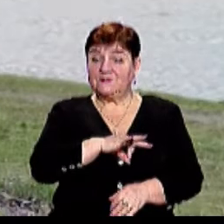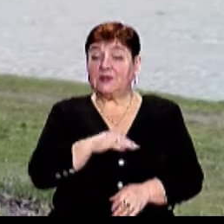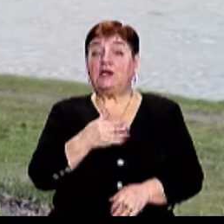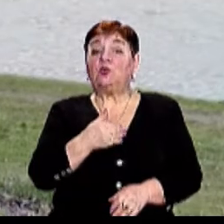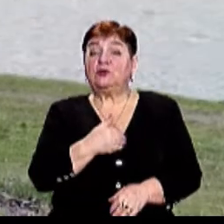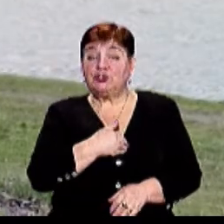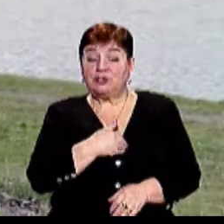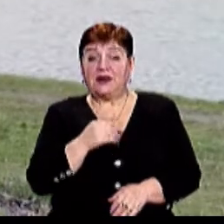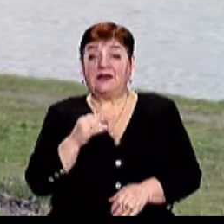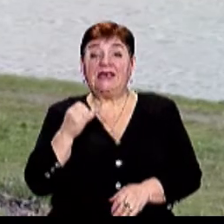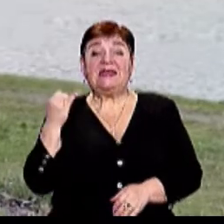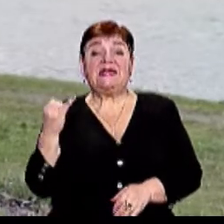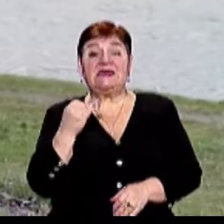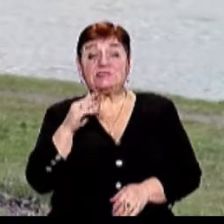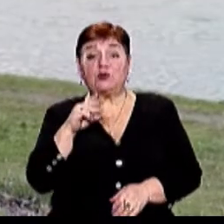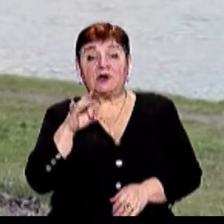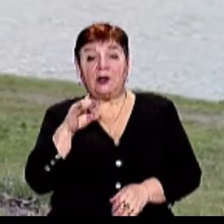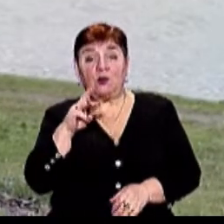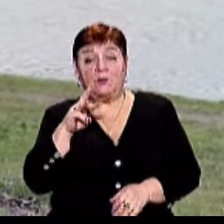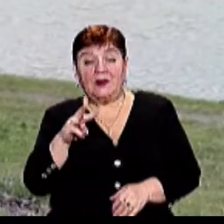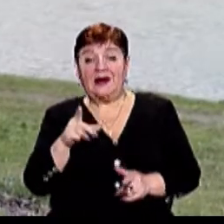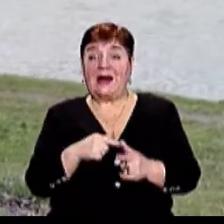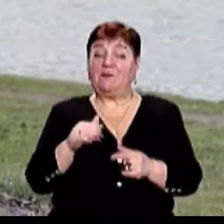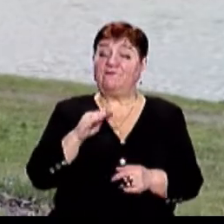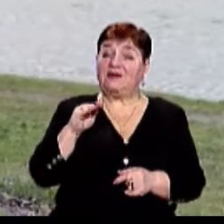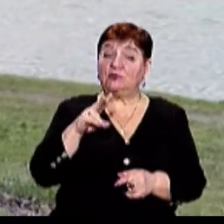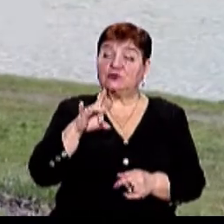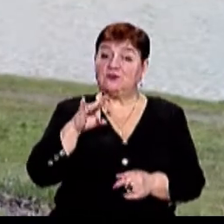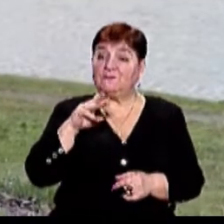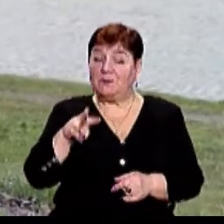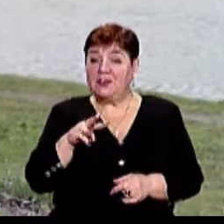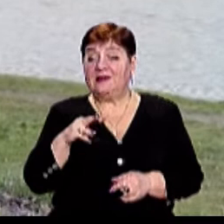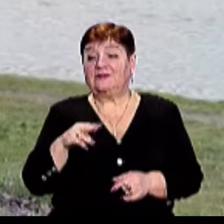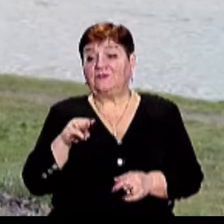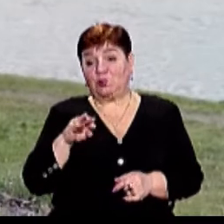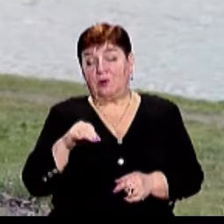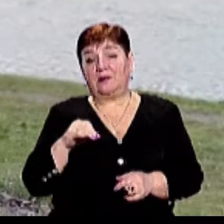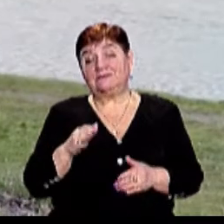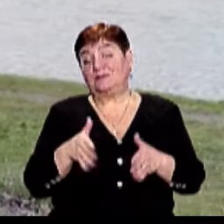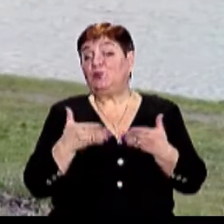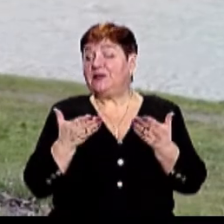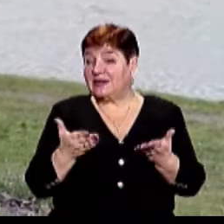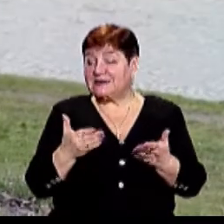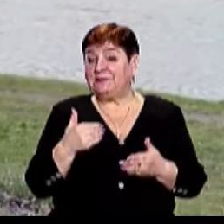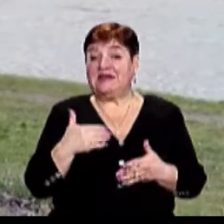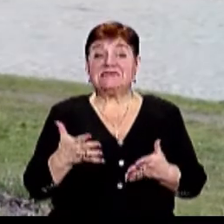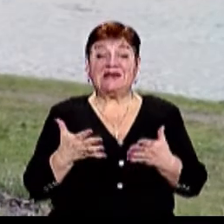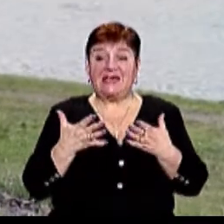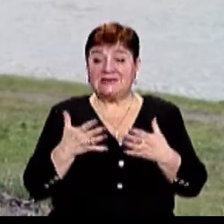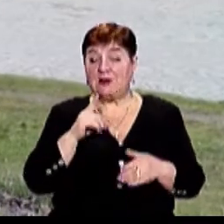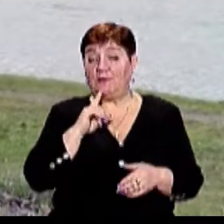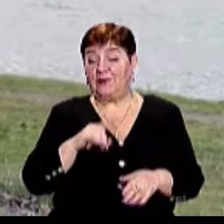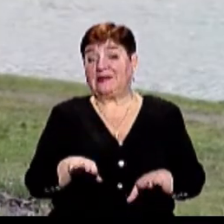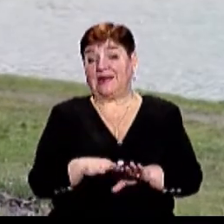хочеться, аби їх називали істориком, чи філософом, чи, не знаю, мовознавцем То, будь ласка, мені здається, нехай